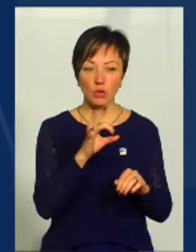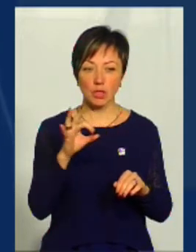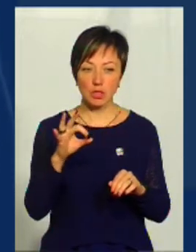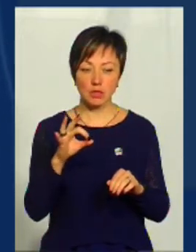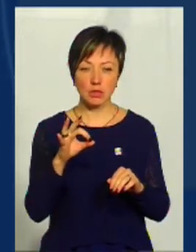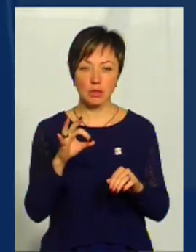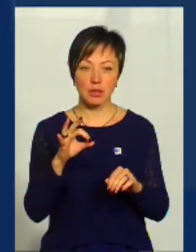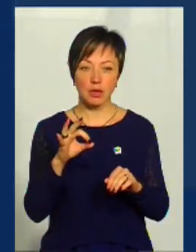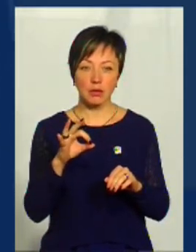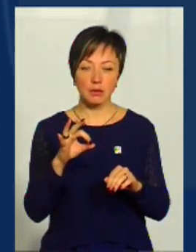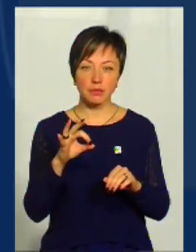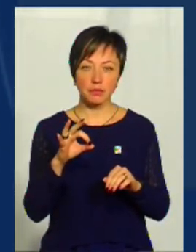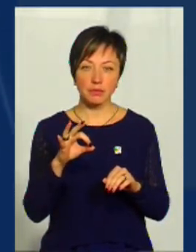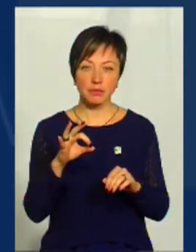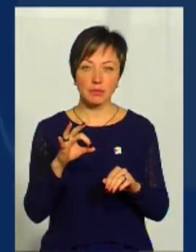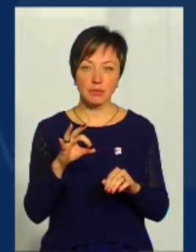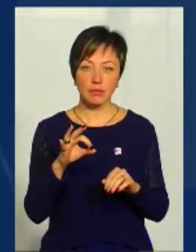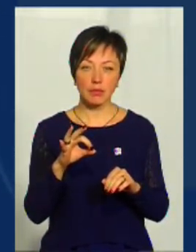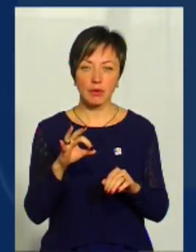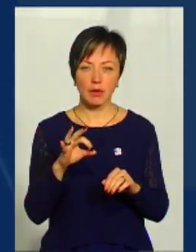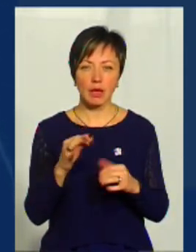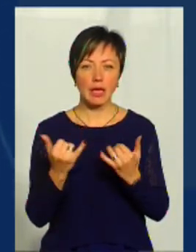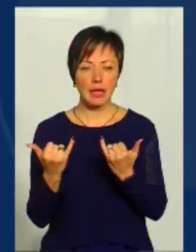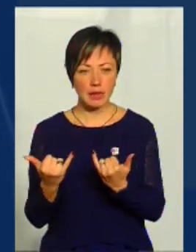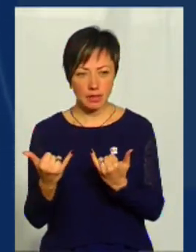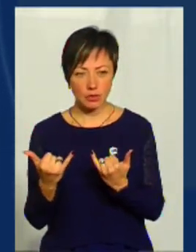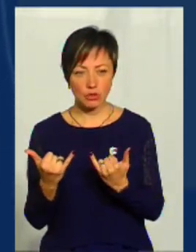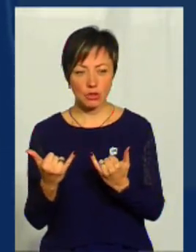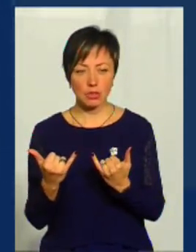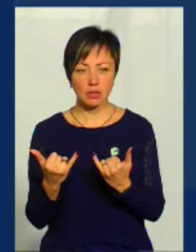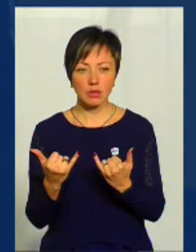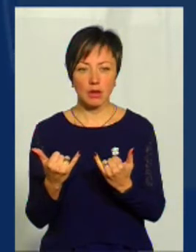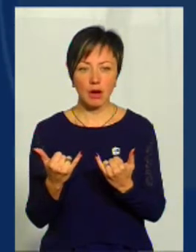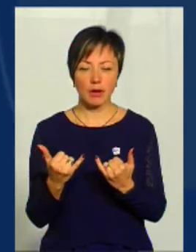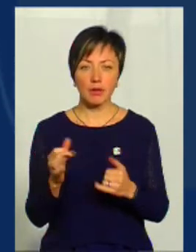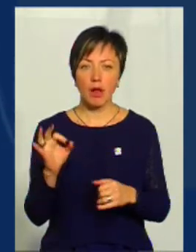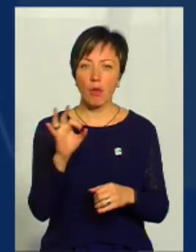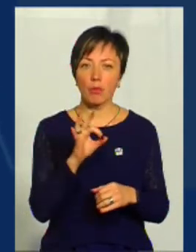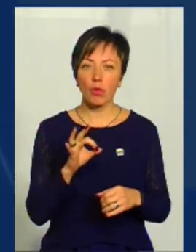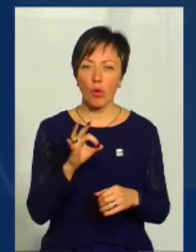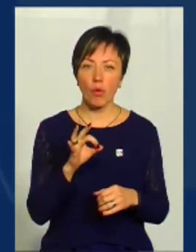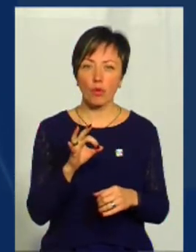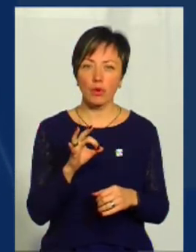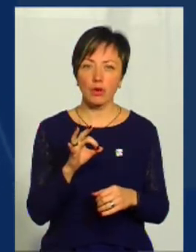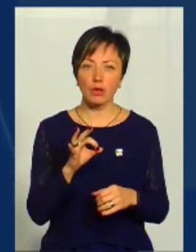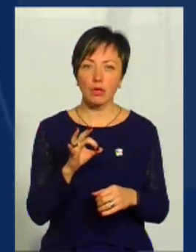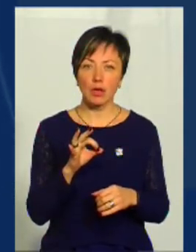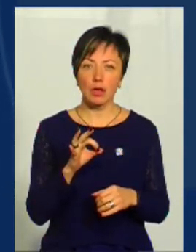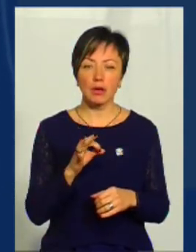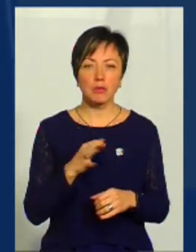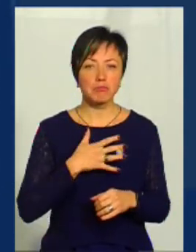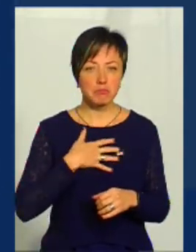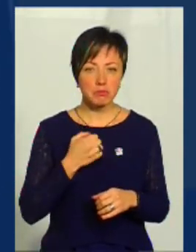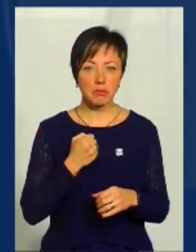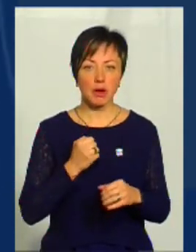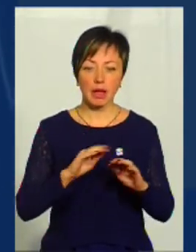градація в цих підходах до громадських років і нинішніх, то якщо кажемо про принципові громадські ініціативи, які